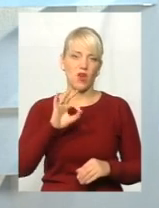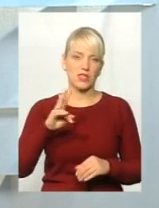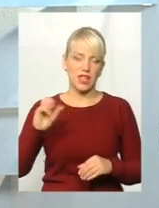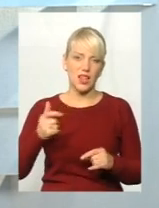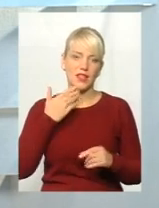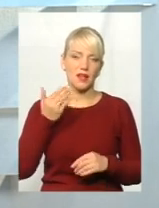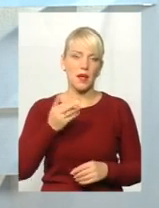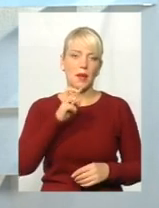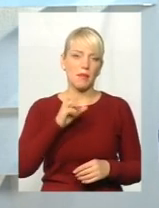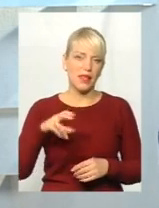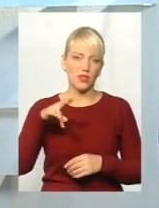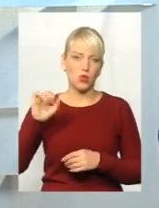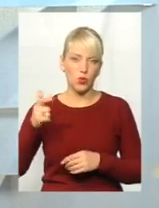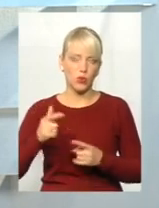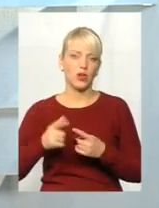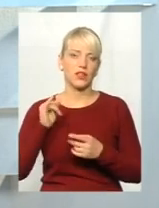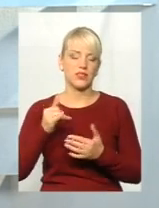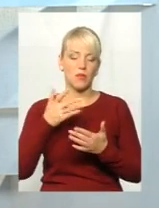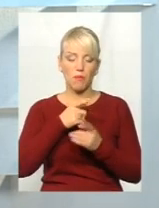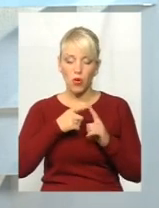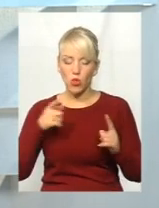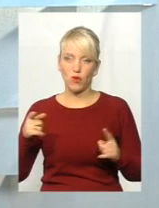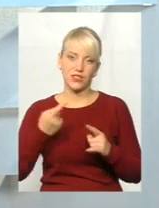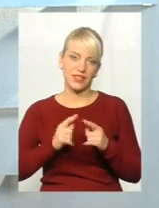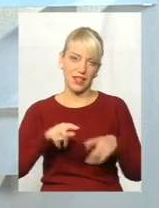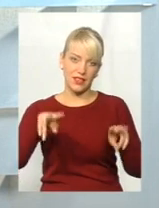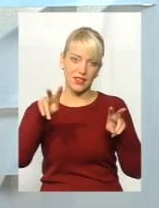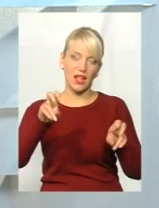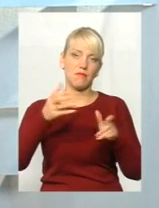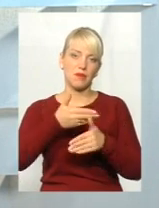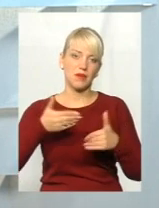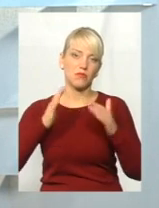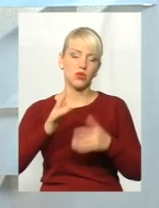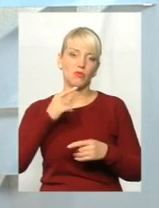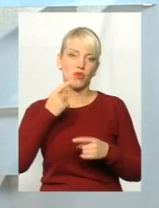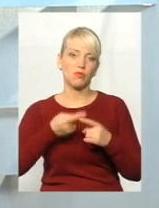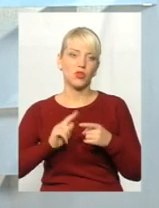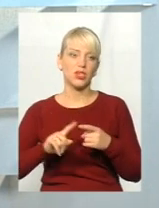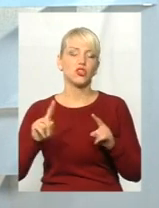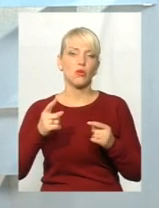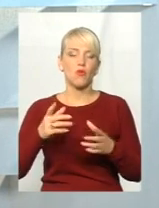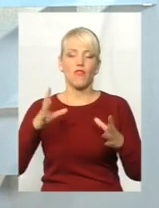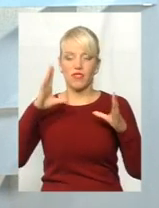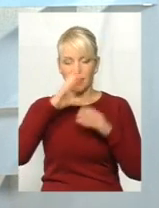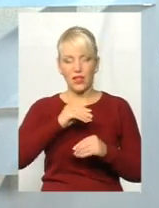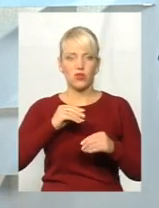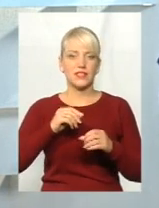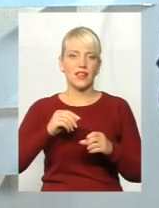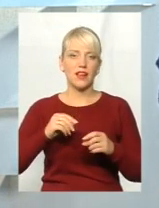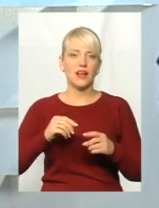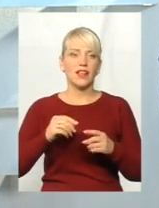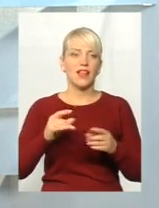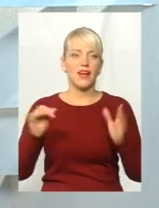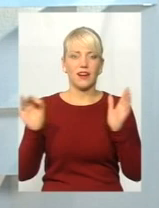впродовж цієї теми ми говоритимемо про те, чому вдалося побити рекорд, абсолютний рекорд